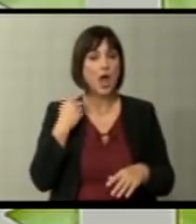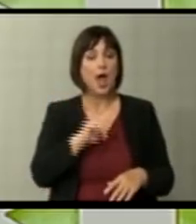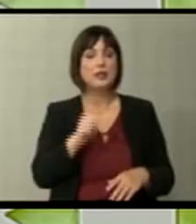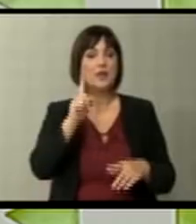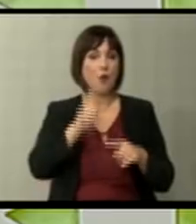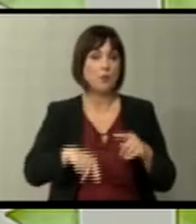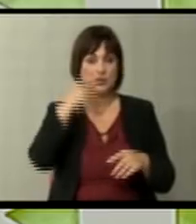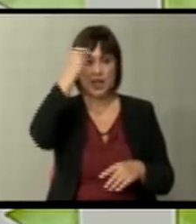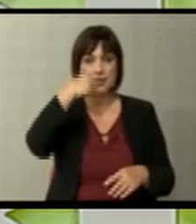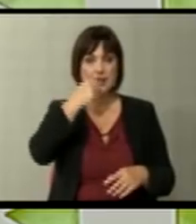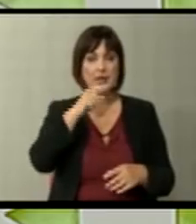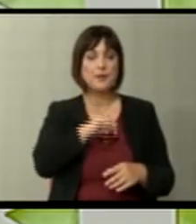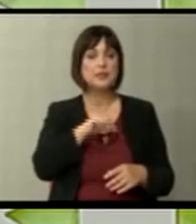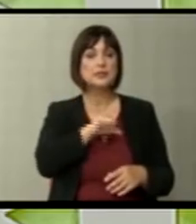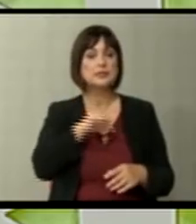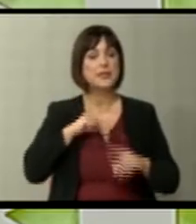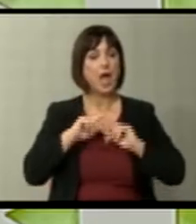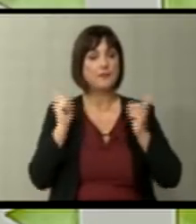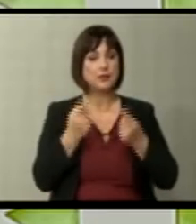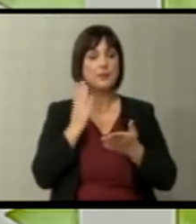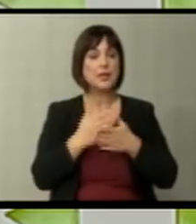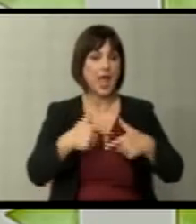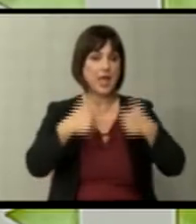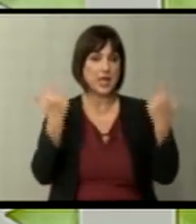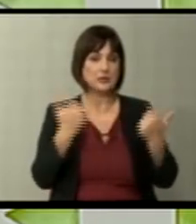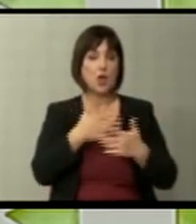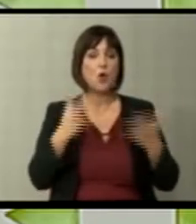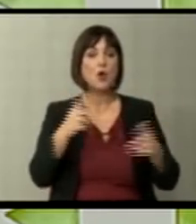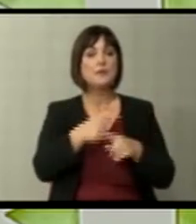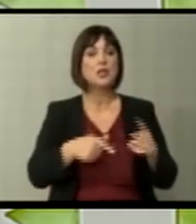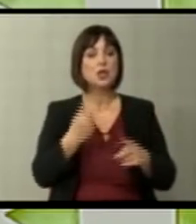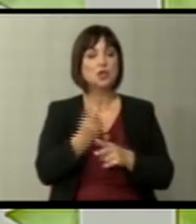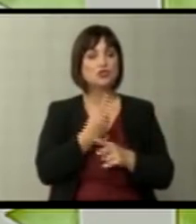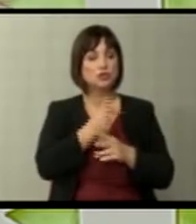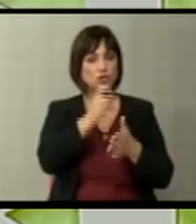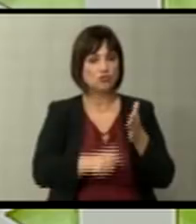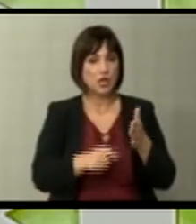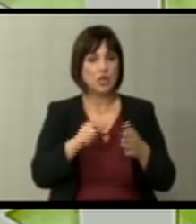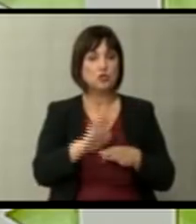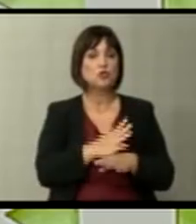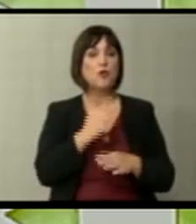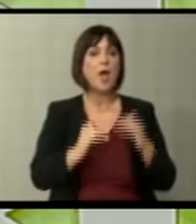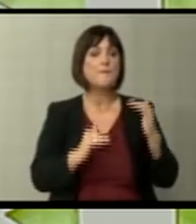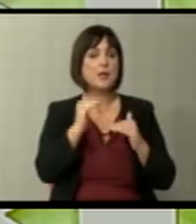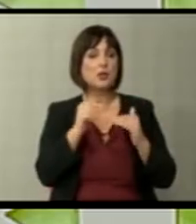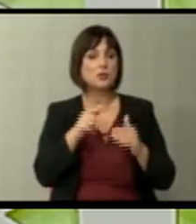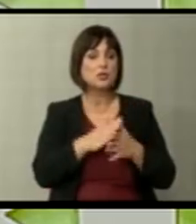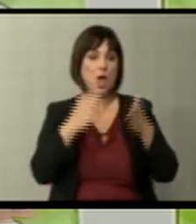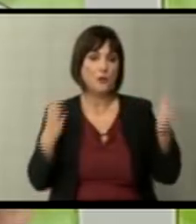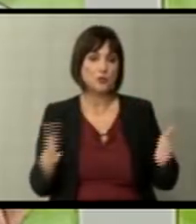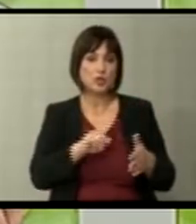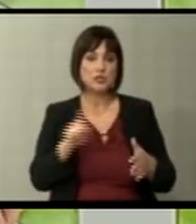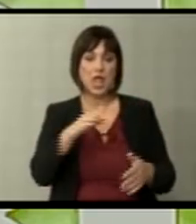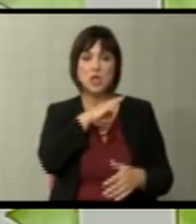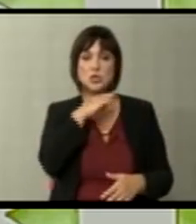а не во последната недална пред самитот, бидејќи јасно дека голем дел од земјите членки чувствуваат дека методологијата за проширување не